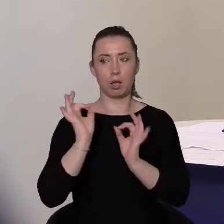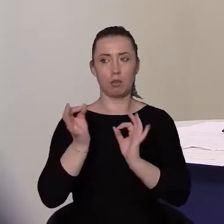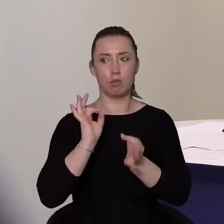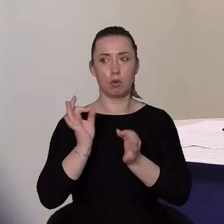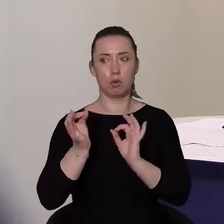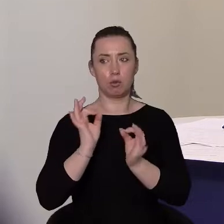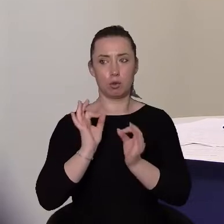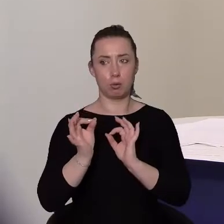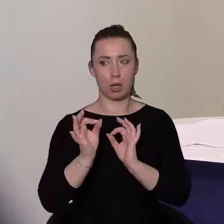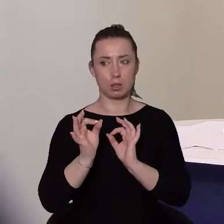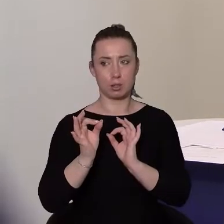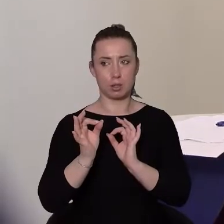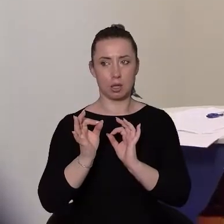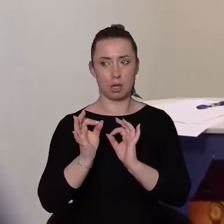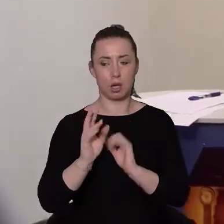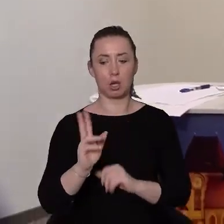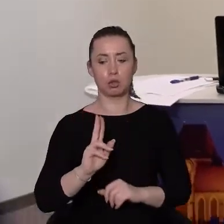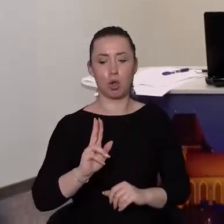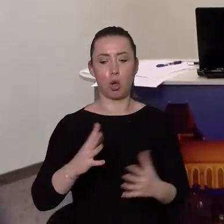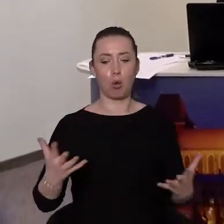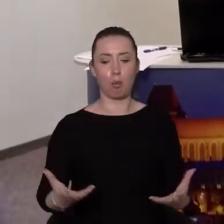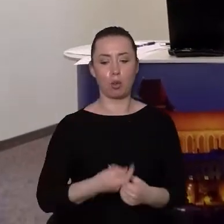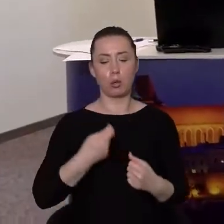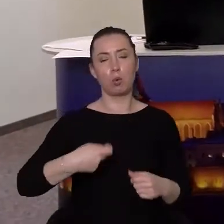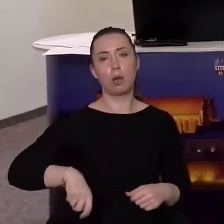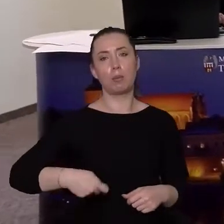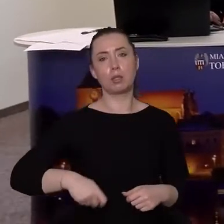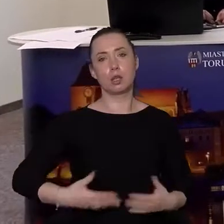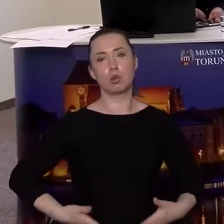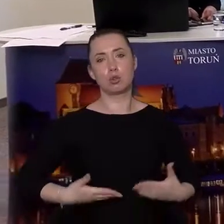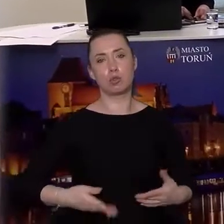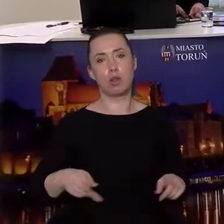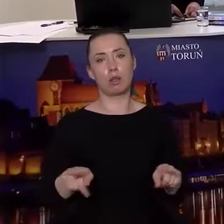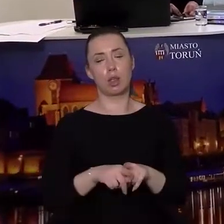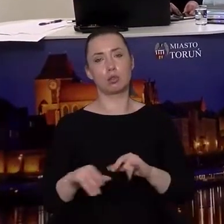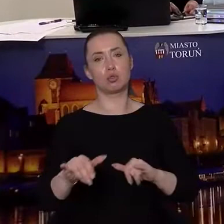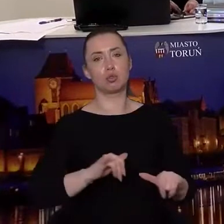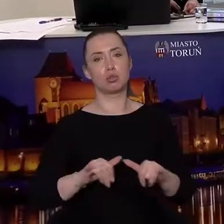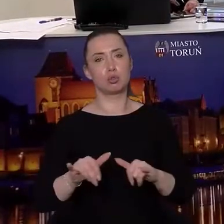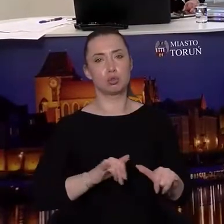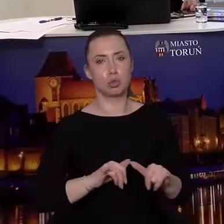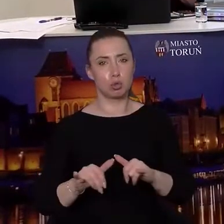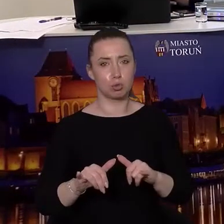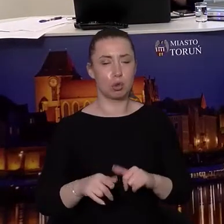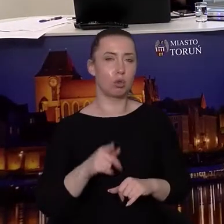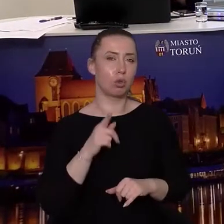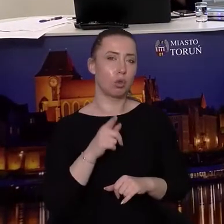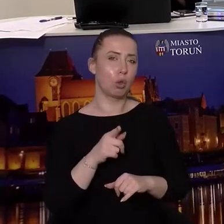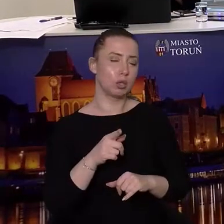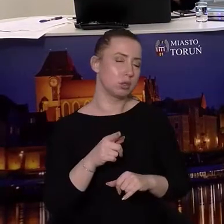rozumiem, które podejmuje Ministerstwo Zdrowia czy rząd, one także, i taka jest